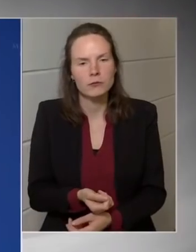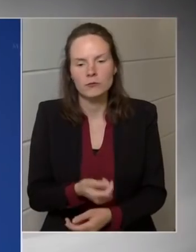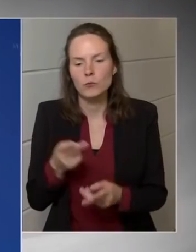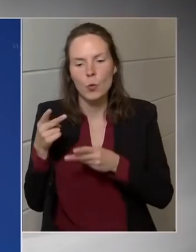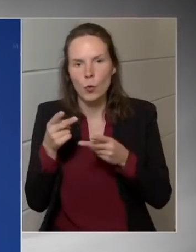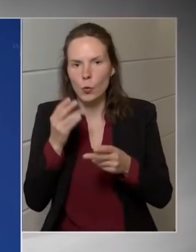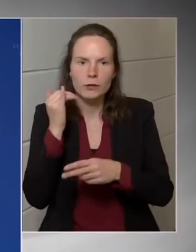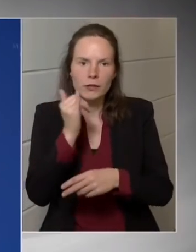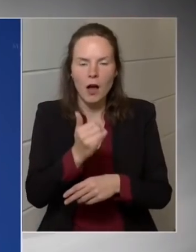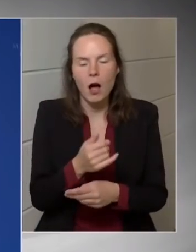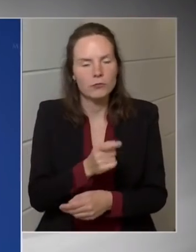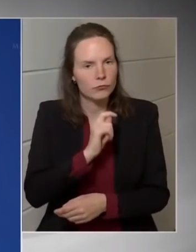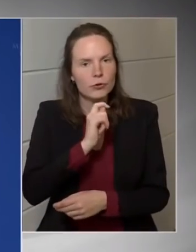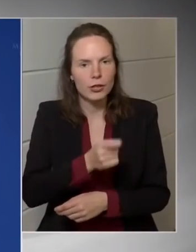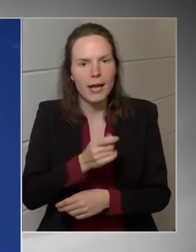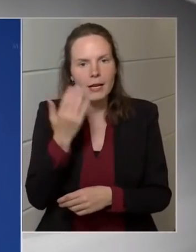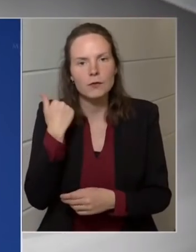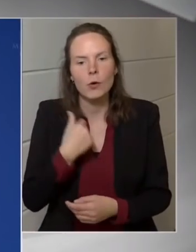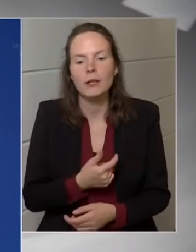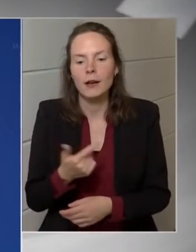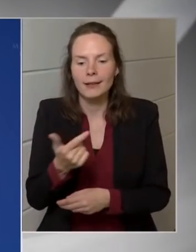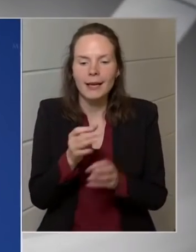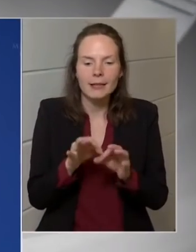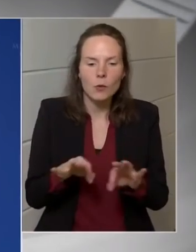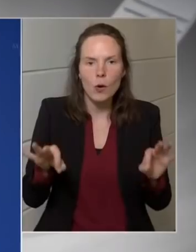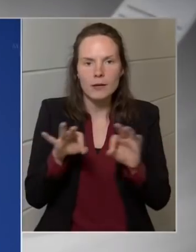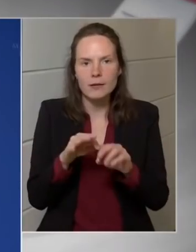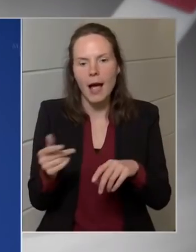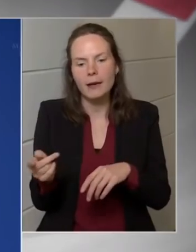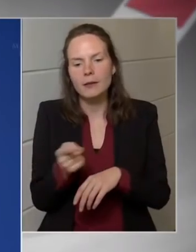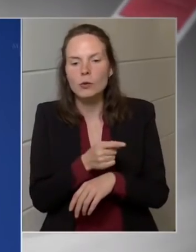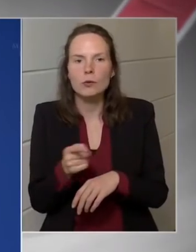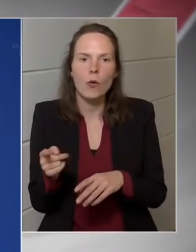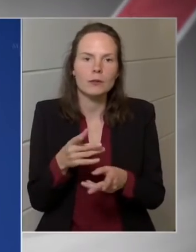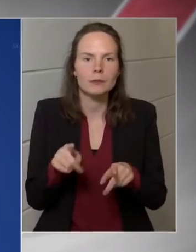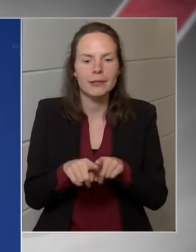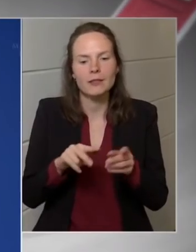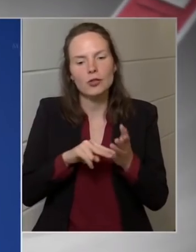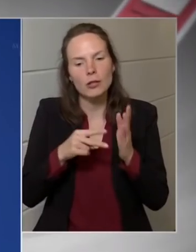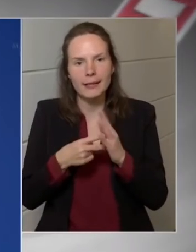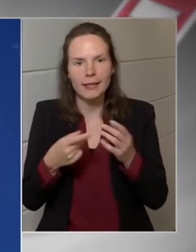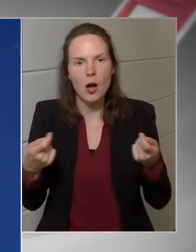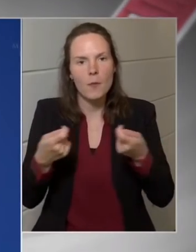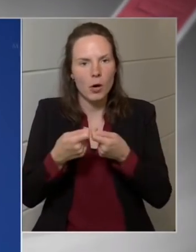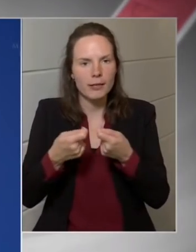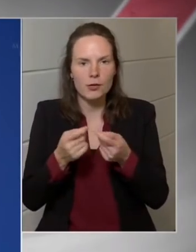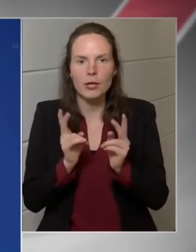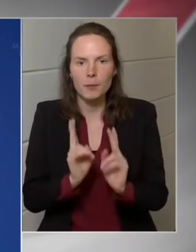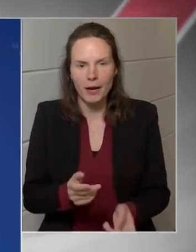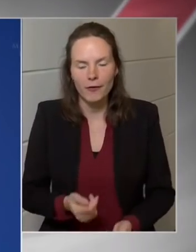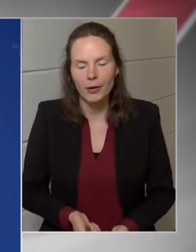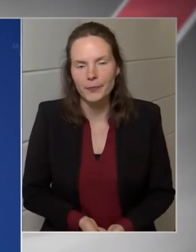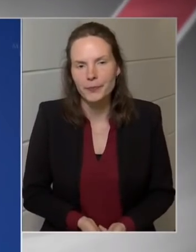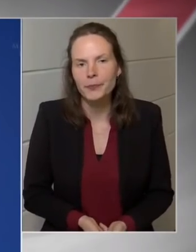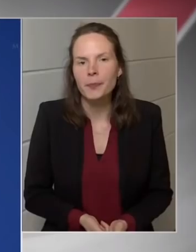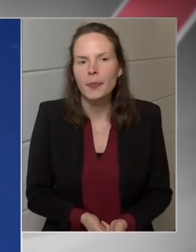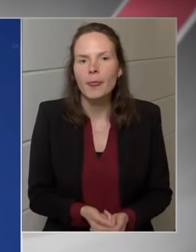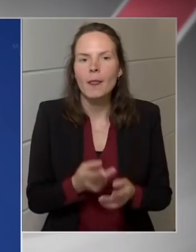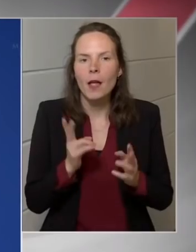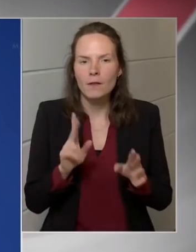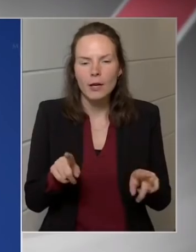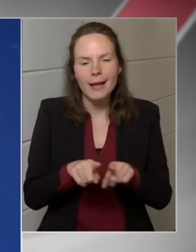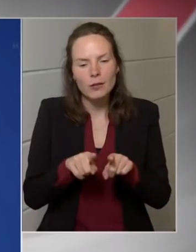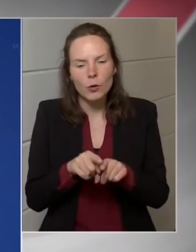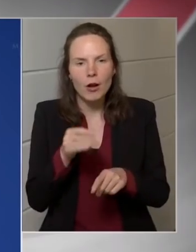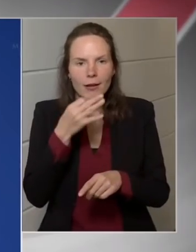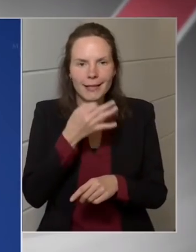hétfőn, kedden Brüsszelben. És mi is úgy gondoljuk, hogy a köztársági elnökasszony útja rendkívül sikeres